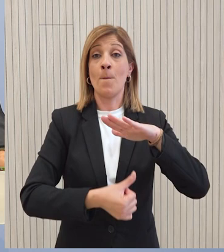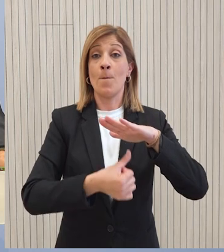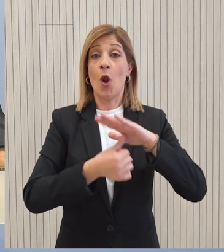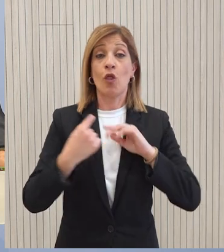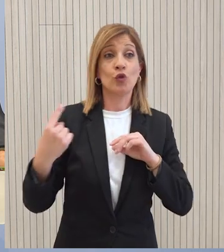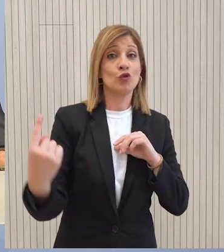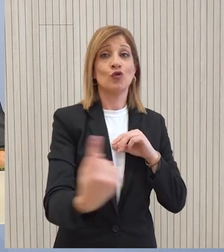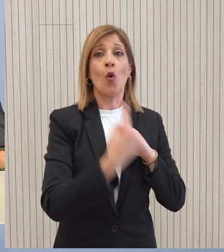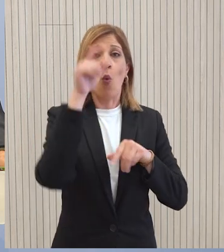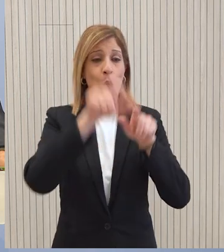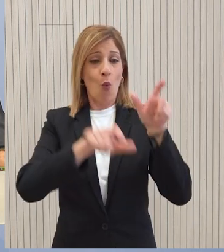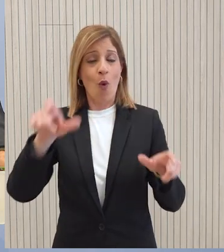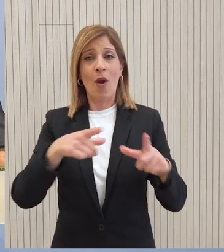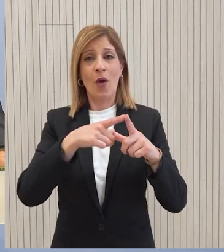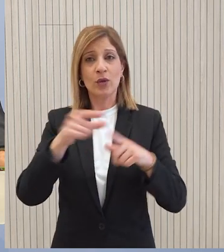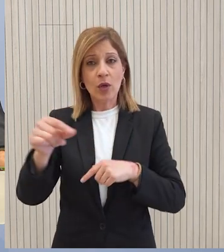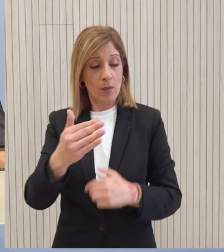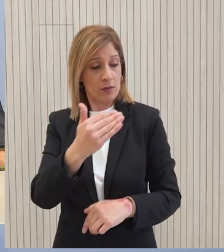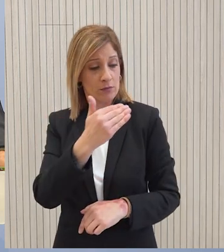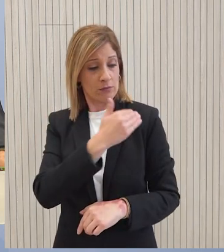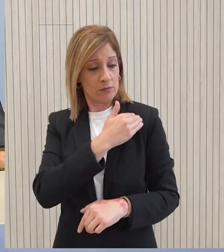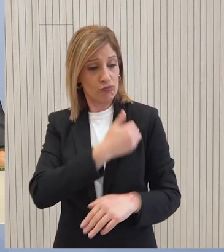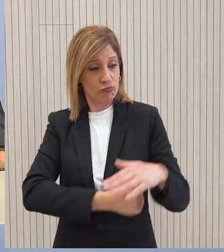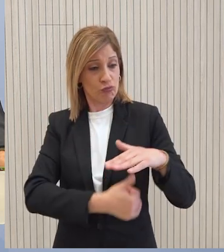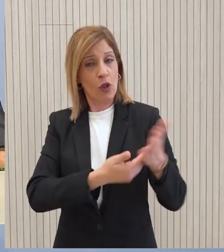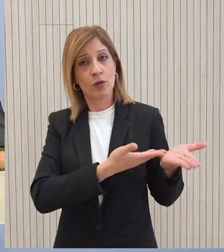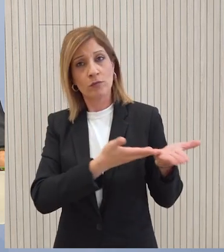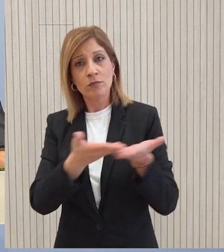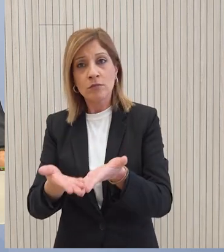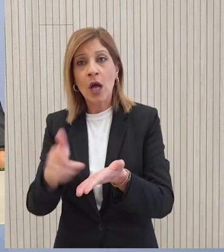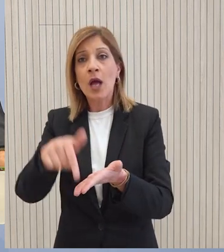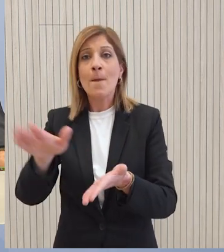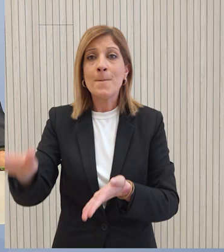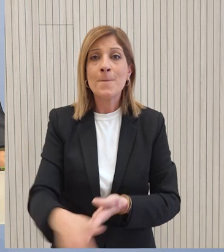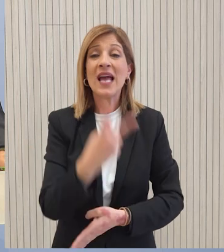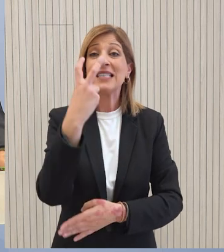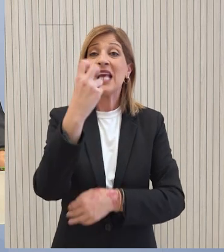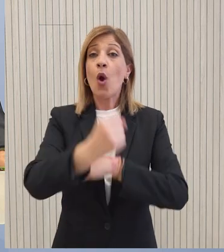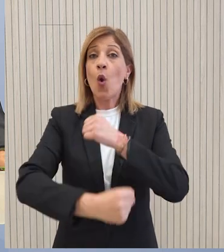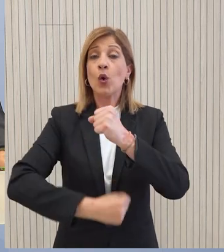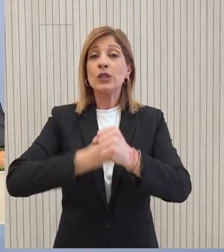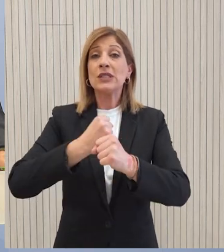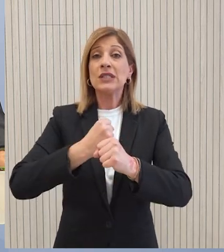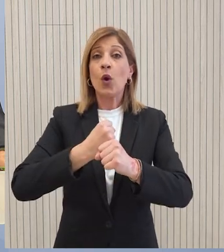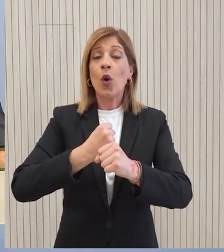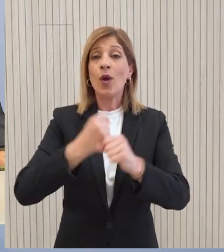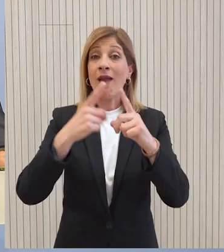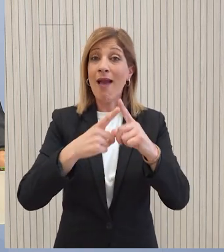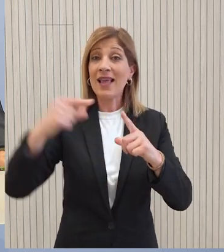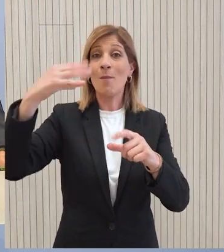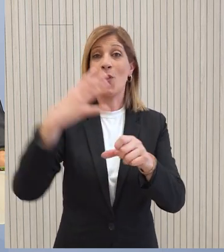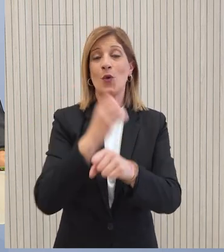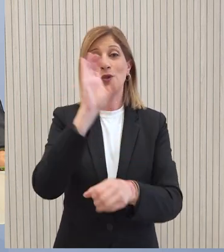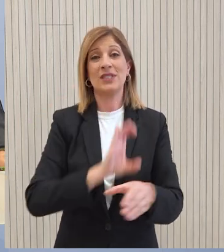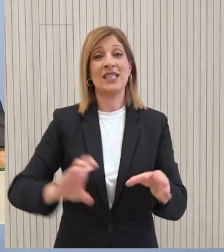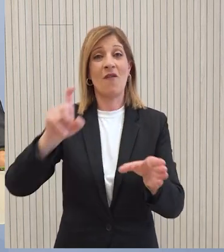όλων των Κυπρίων και ασφαλώς συμπληρώνοντας φέτος 20 χρόνια από την μεγαλύτερη διπλωματική επιτυχία της χώρας μας